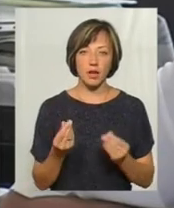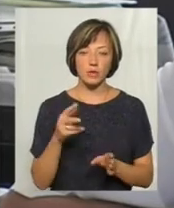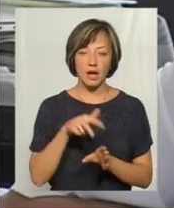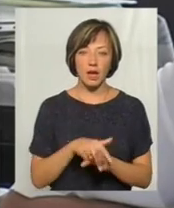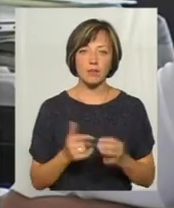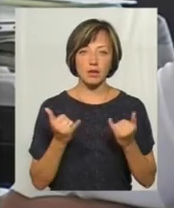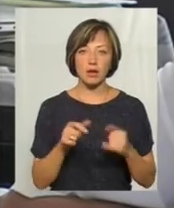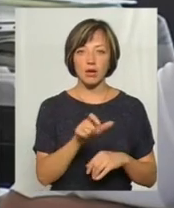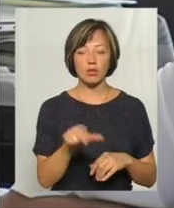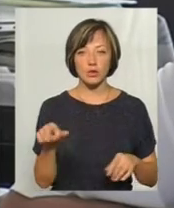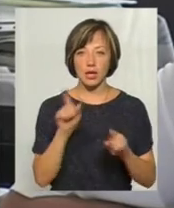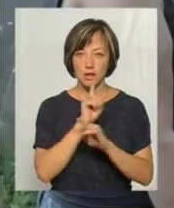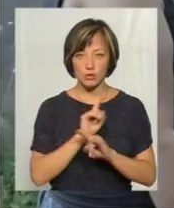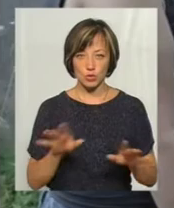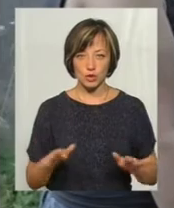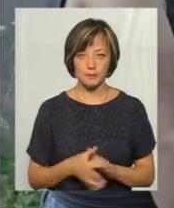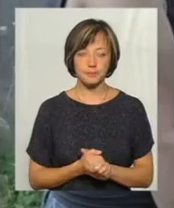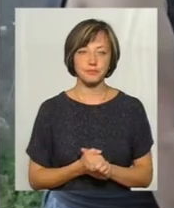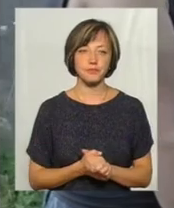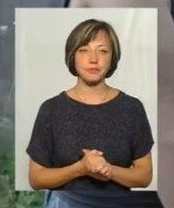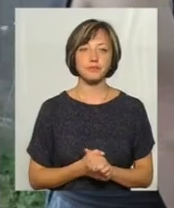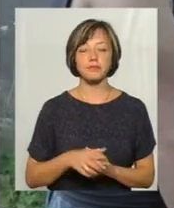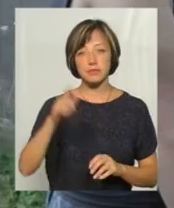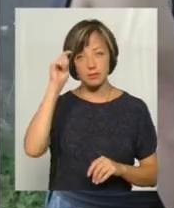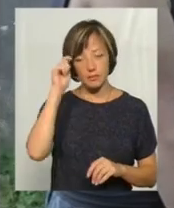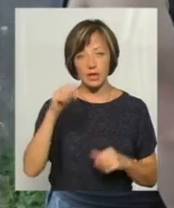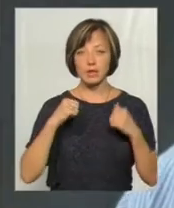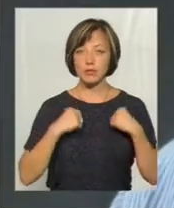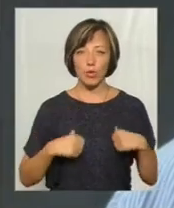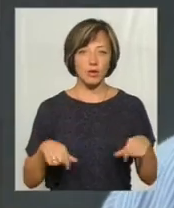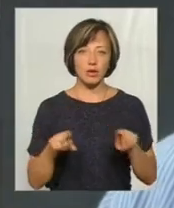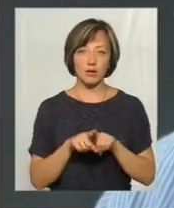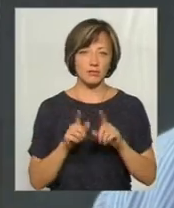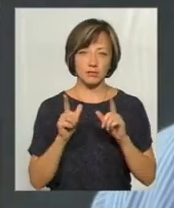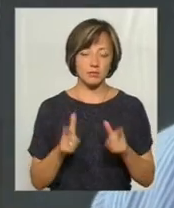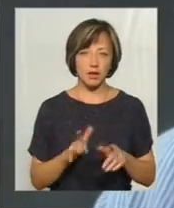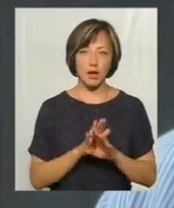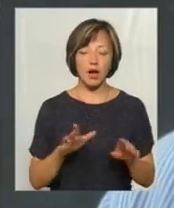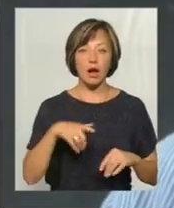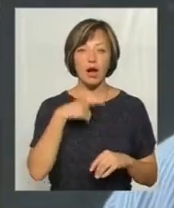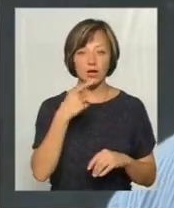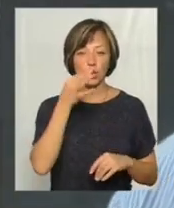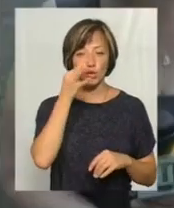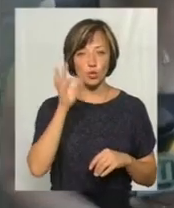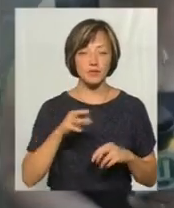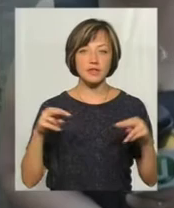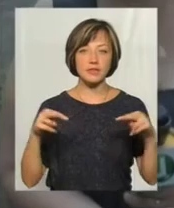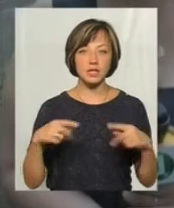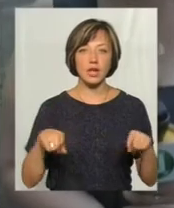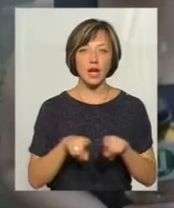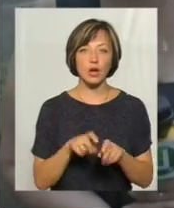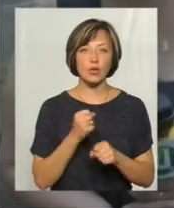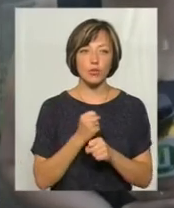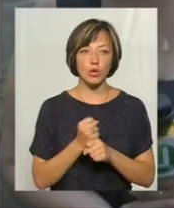для мешканців воно не буде. Григорій Карякін такого спокою комунальника не поділяє. Переконує, досвід свідчить, що такі